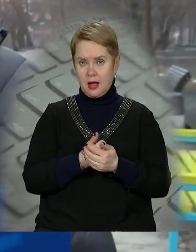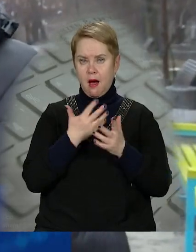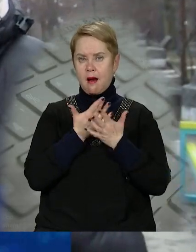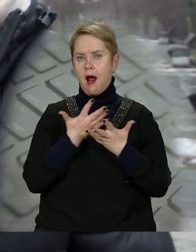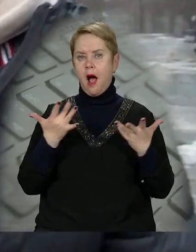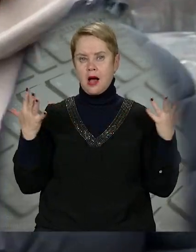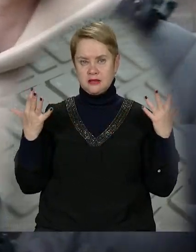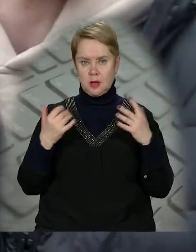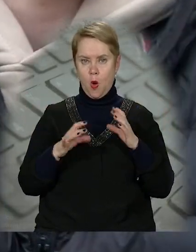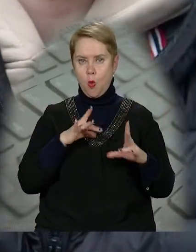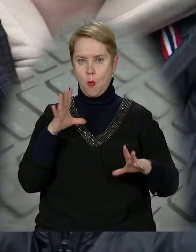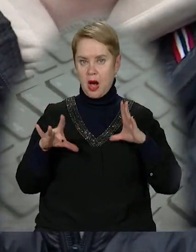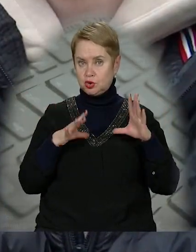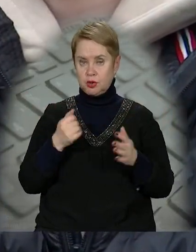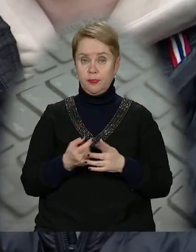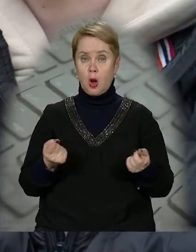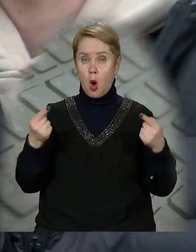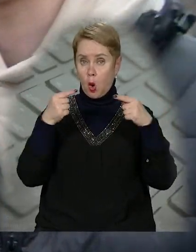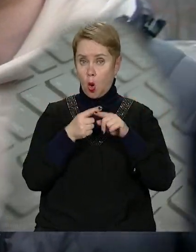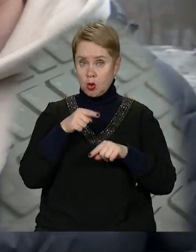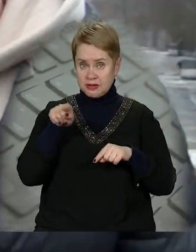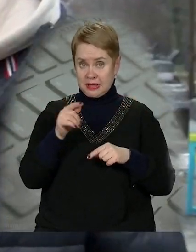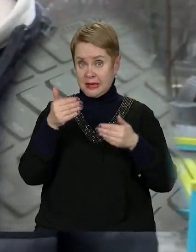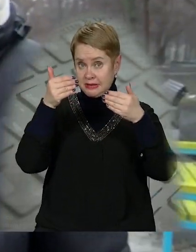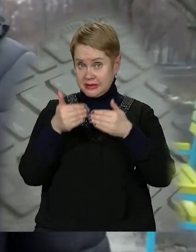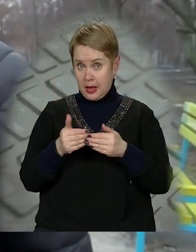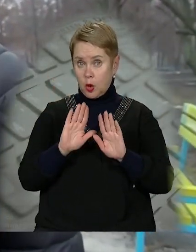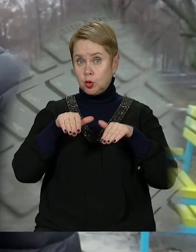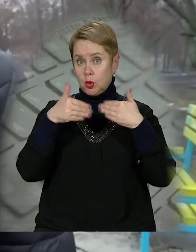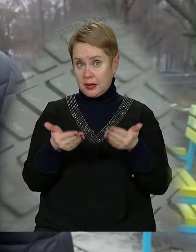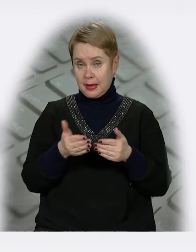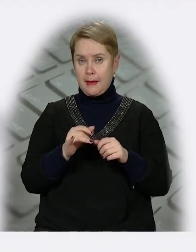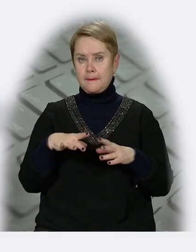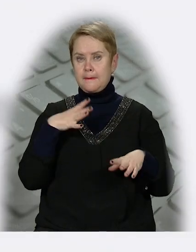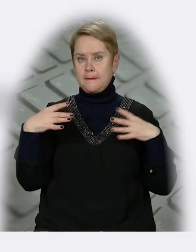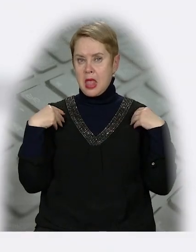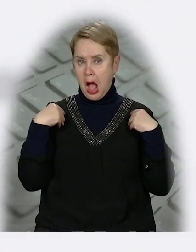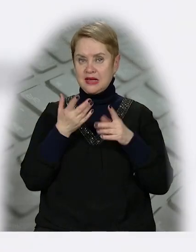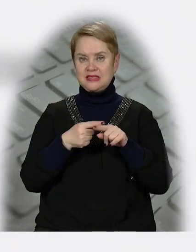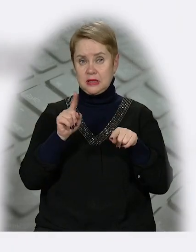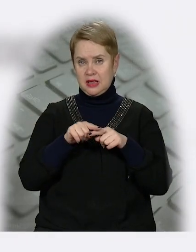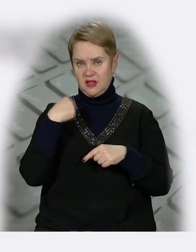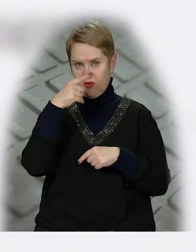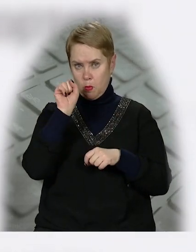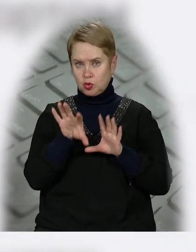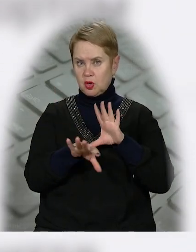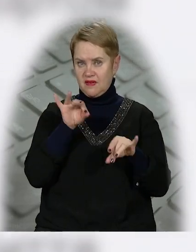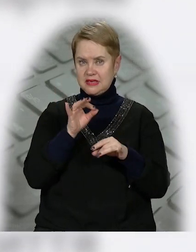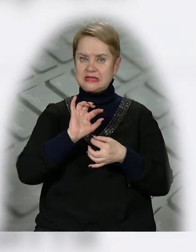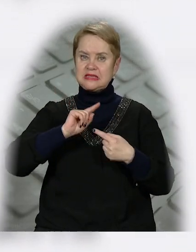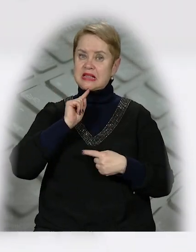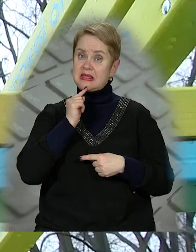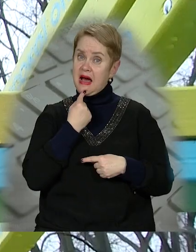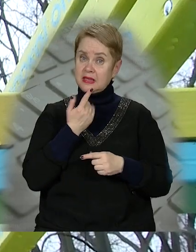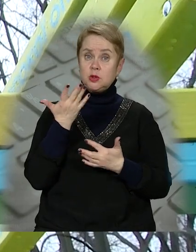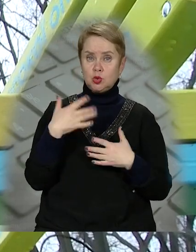різні упражнення. Конкретно з цього станду додаток пропонує розминати м'язи. Також індивідуально можна обрати рівень